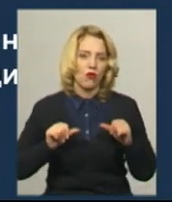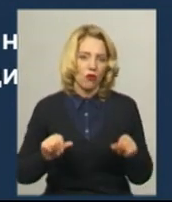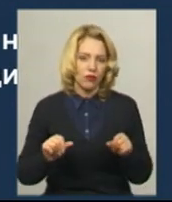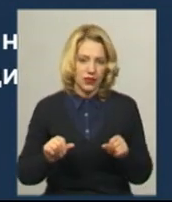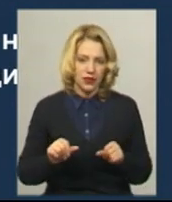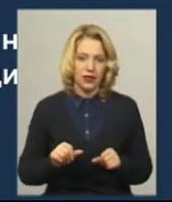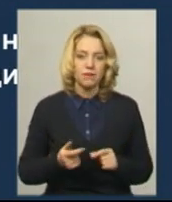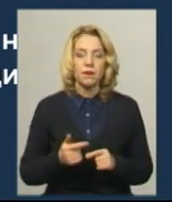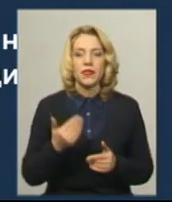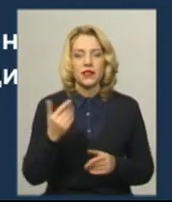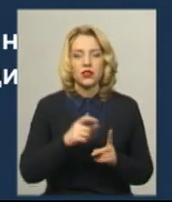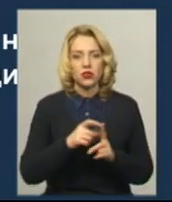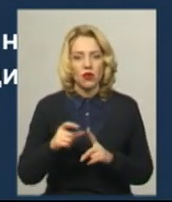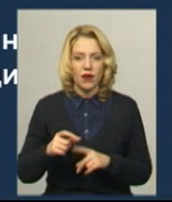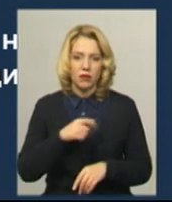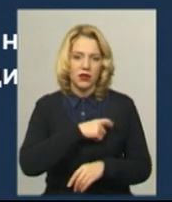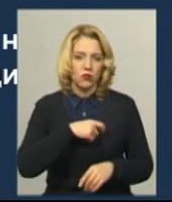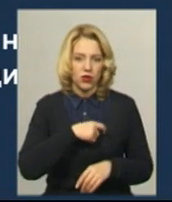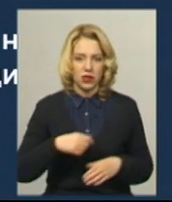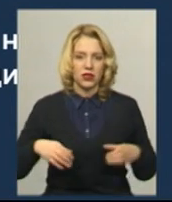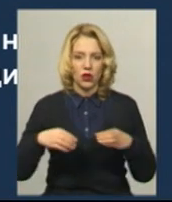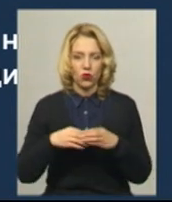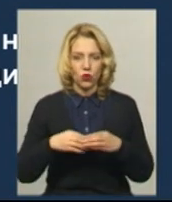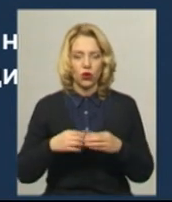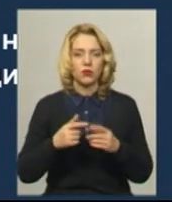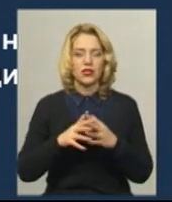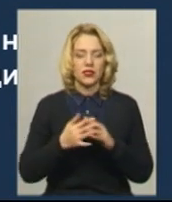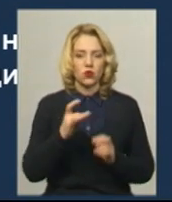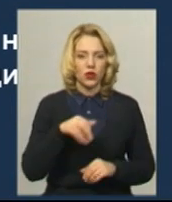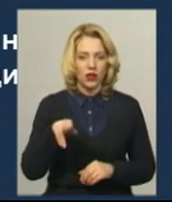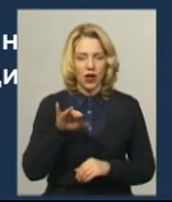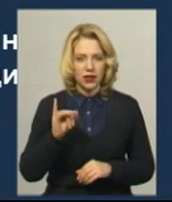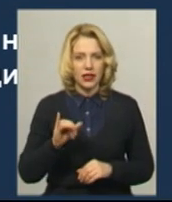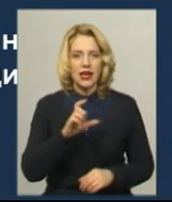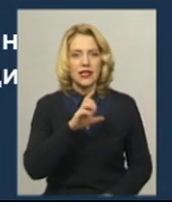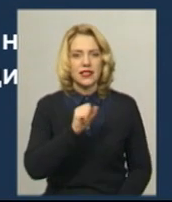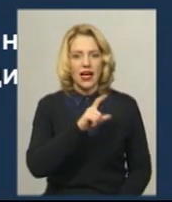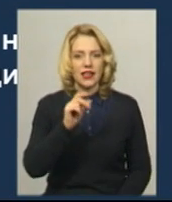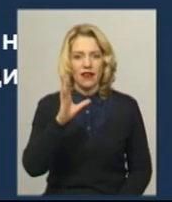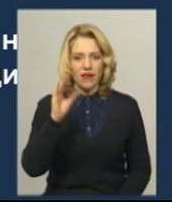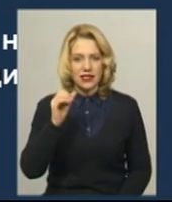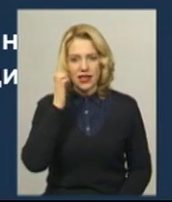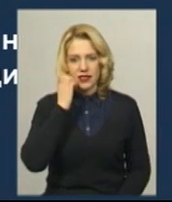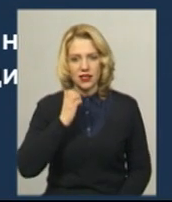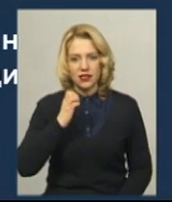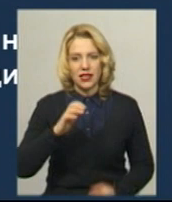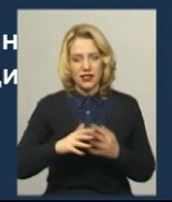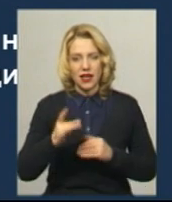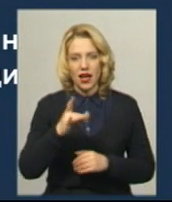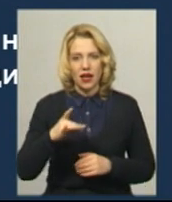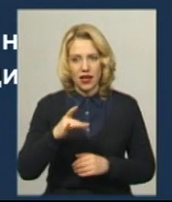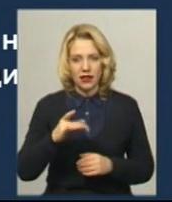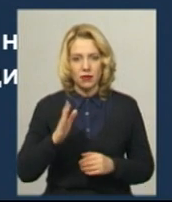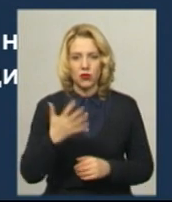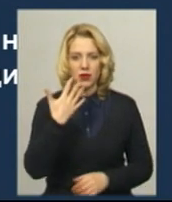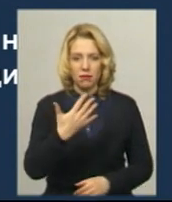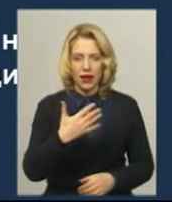Баньковська. За її словами, депутатський корпус сільської ради Сахновецької територіальної громади за попередніми результатами складатиметься з 5